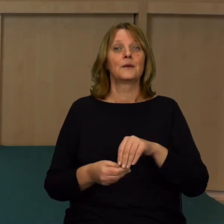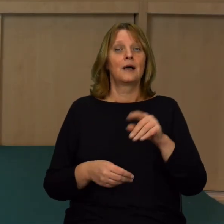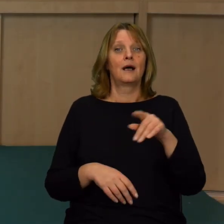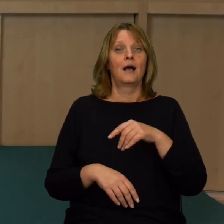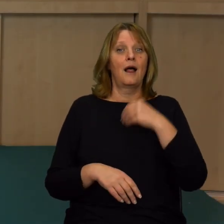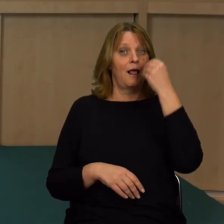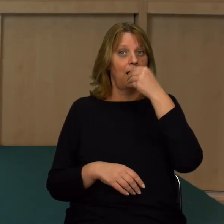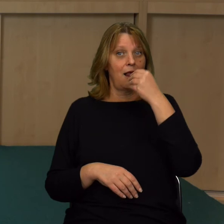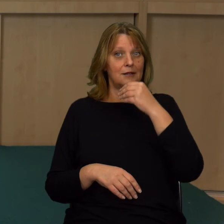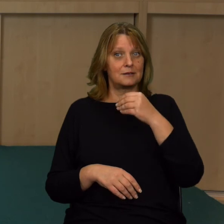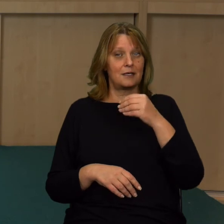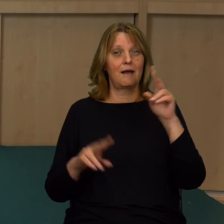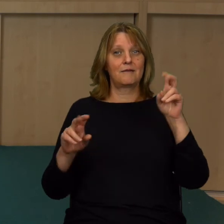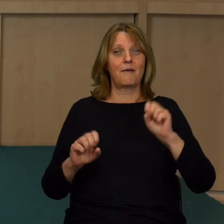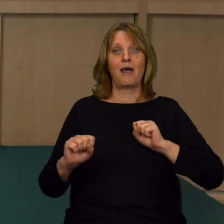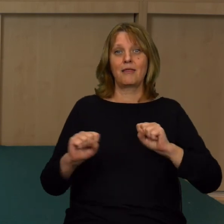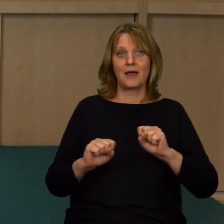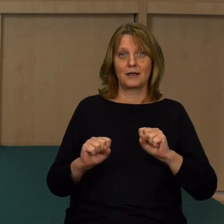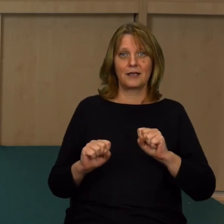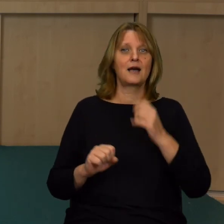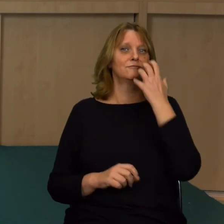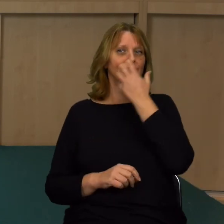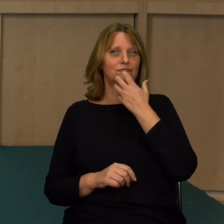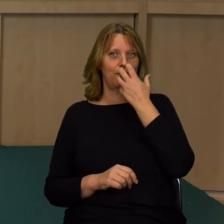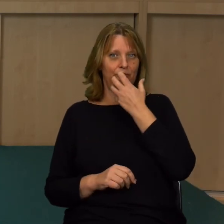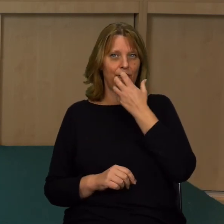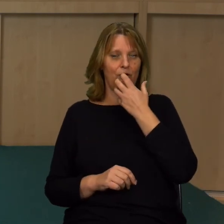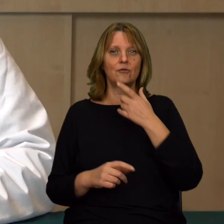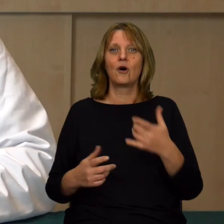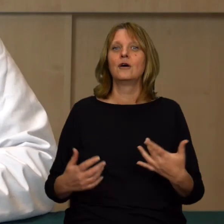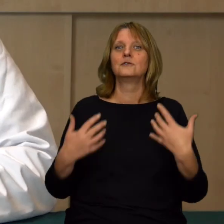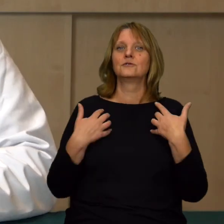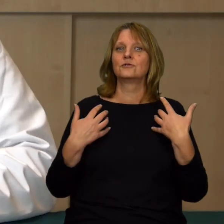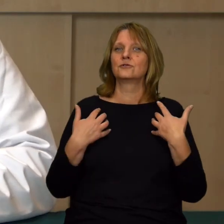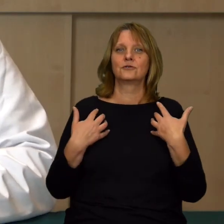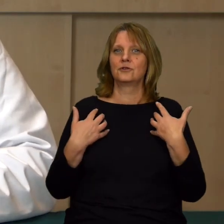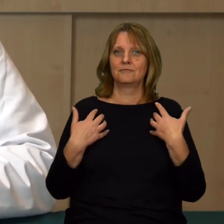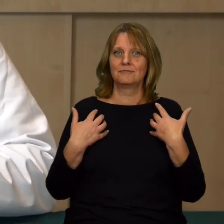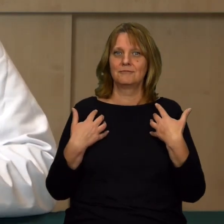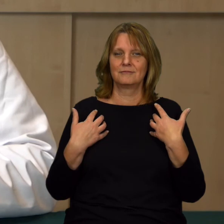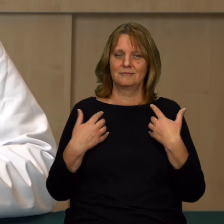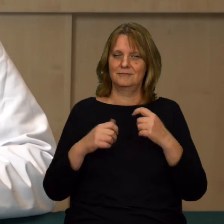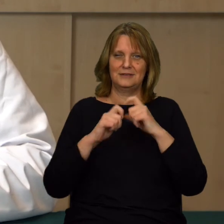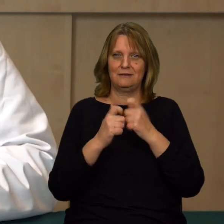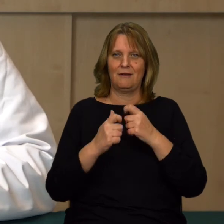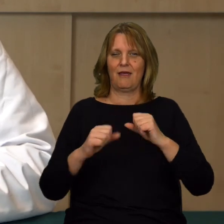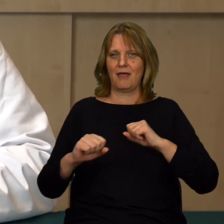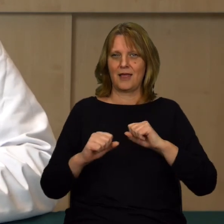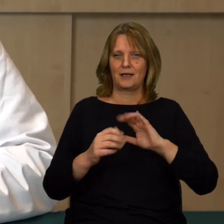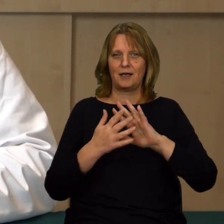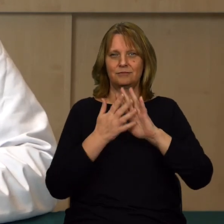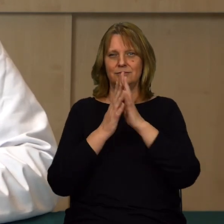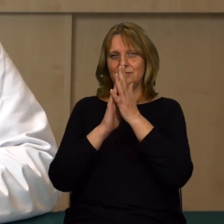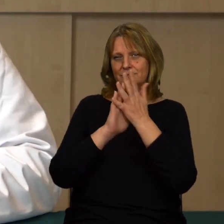naszą lekcję o energii. Lekcję o cieple. Nasze życie polega na wielkiej przemianie